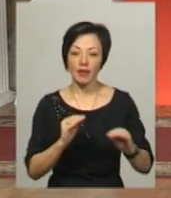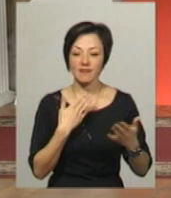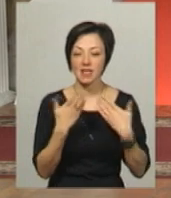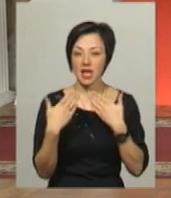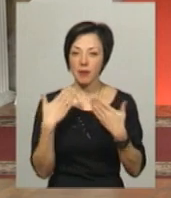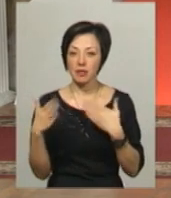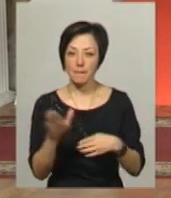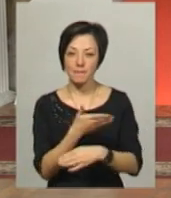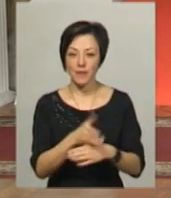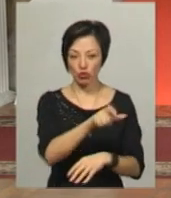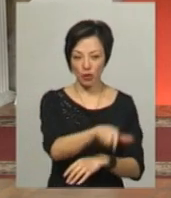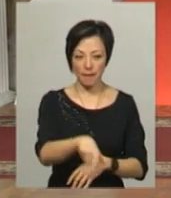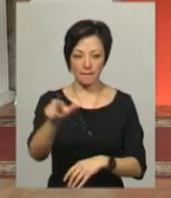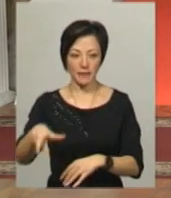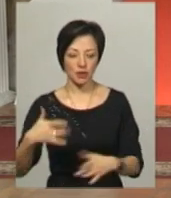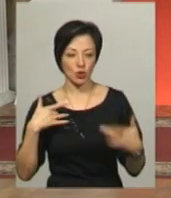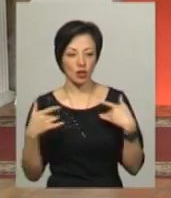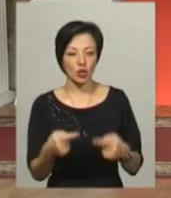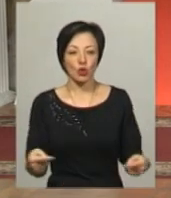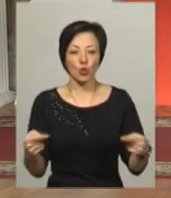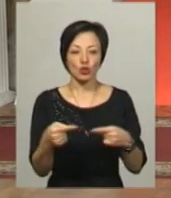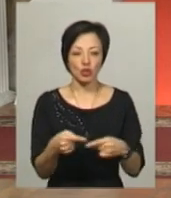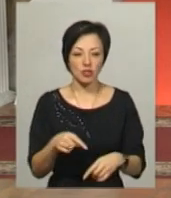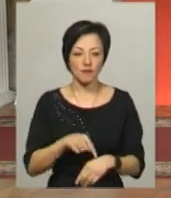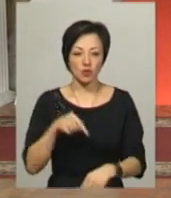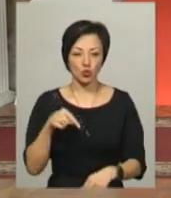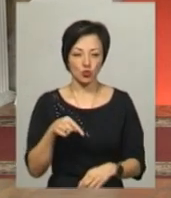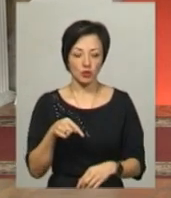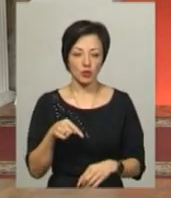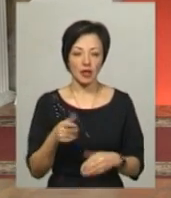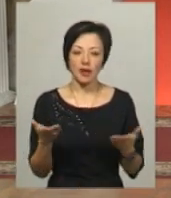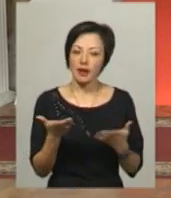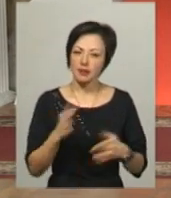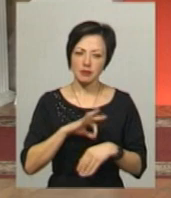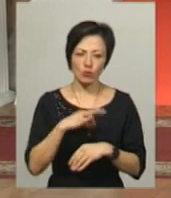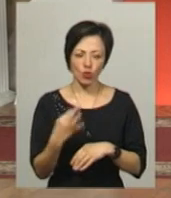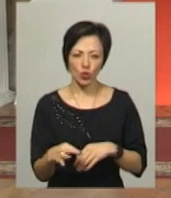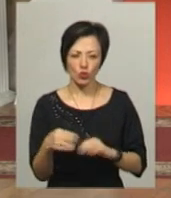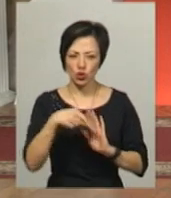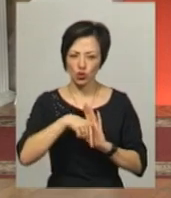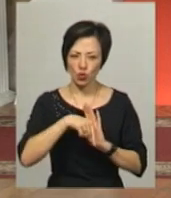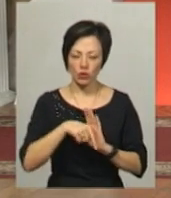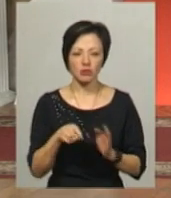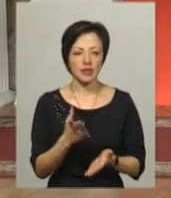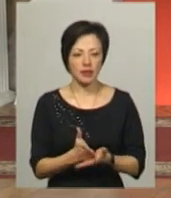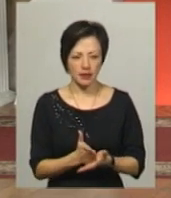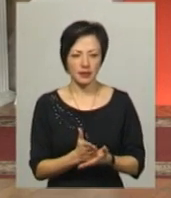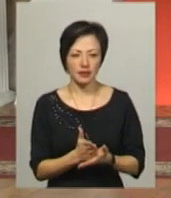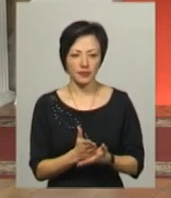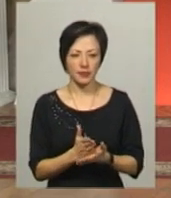точніше відчути якісь болючі сторони, тому що тут є,